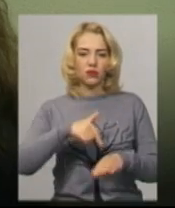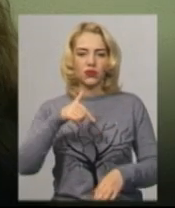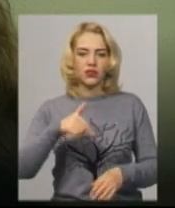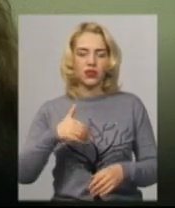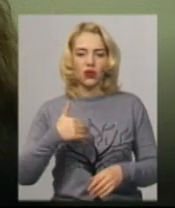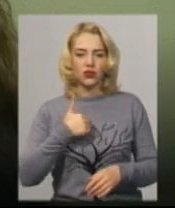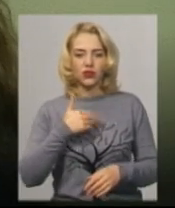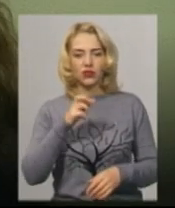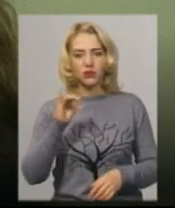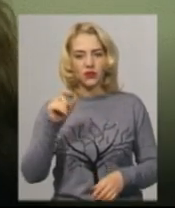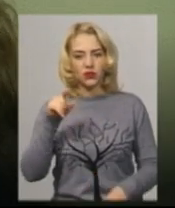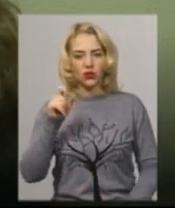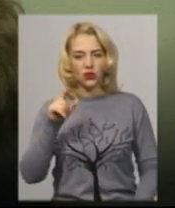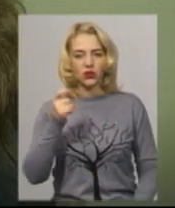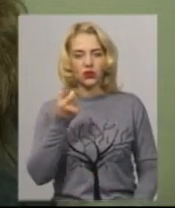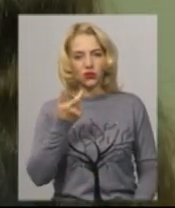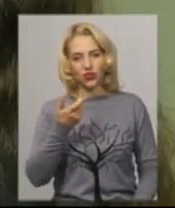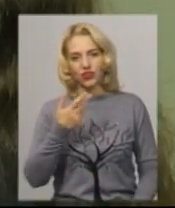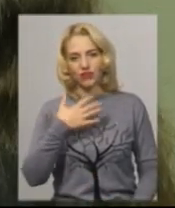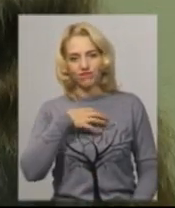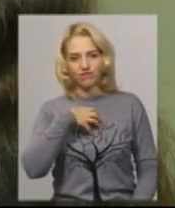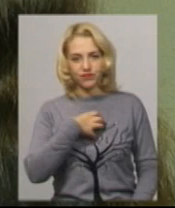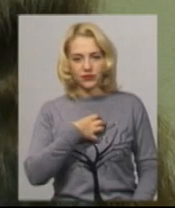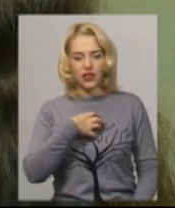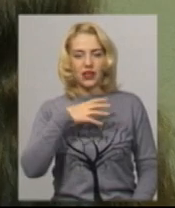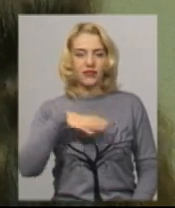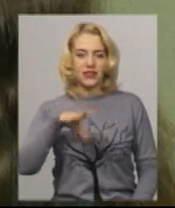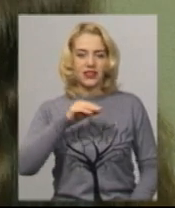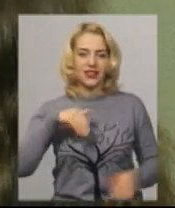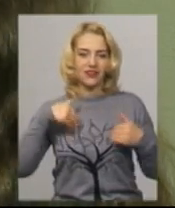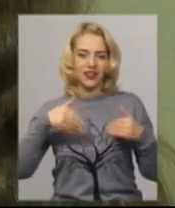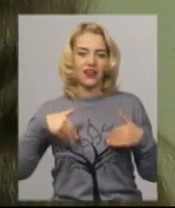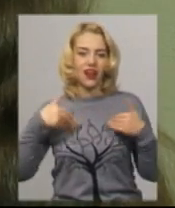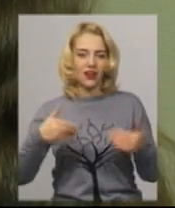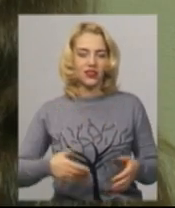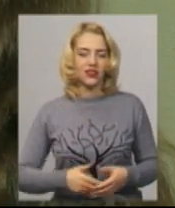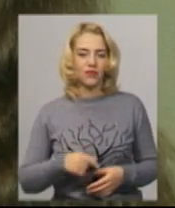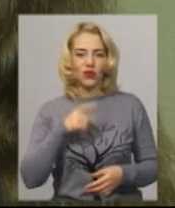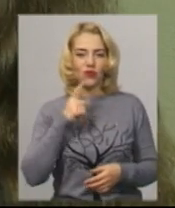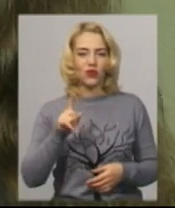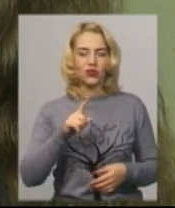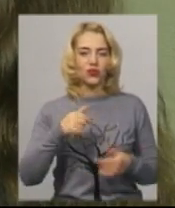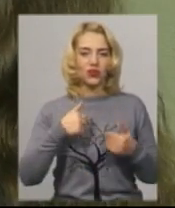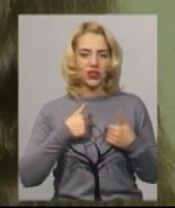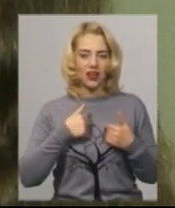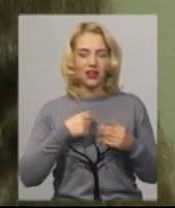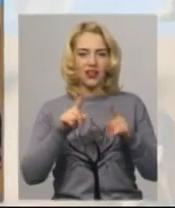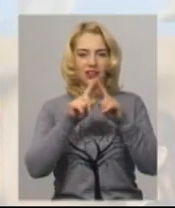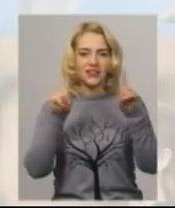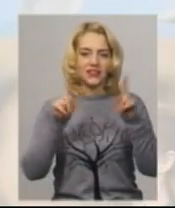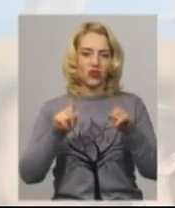звичайно золото. Трішки розтроїлася. Вітають всі. Кажуть, що я зірочка.